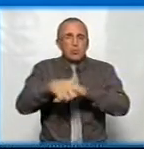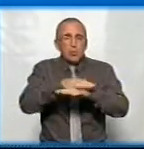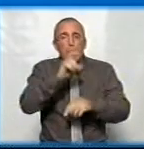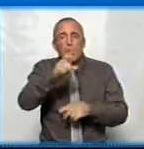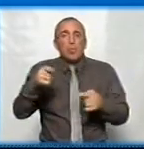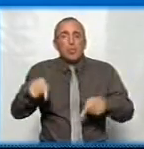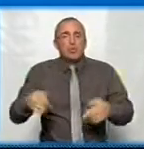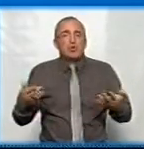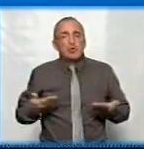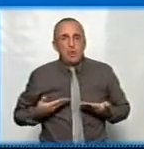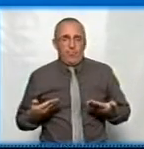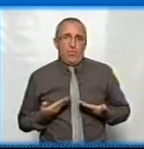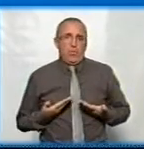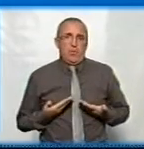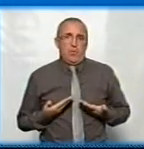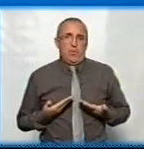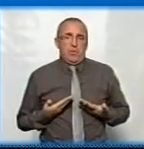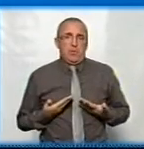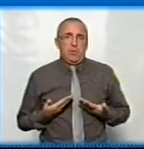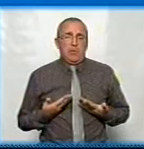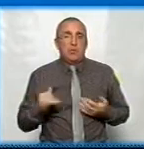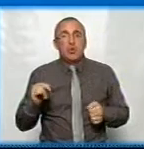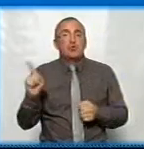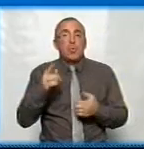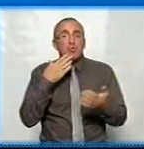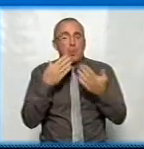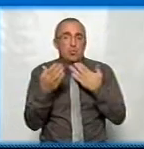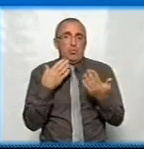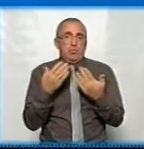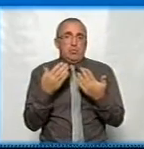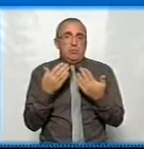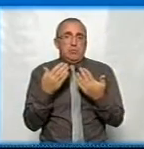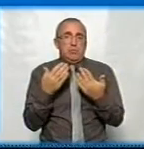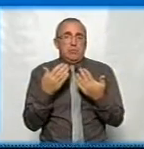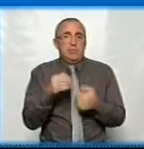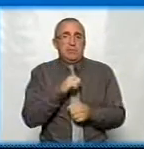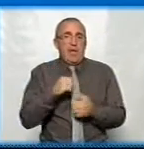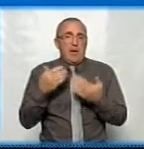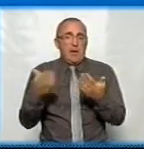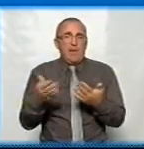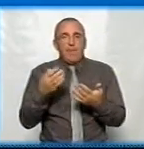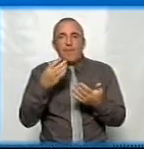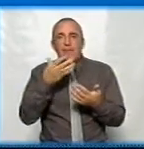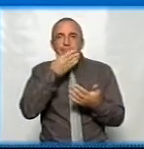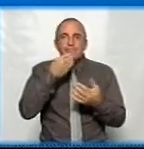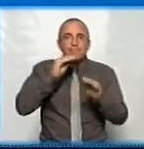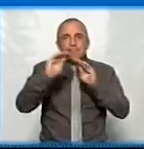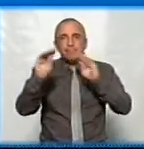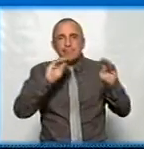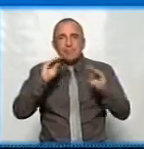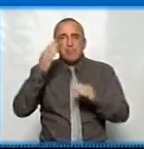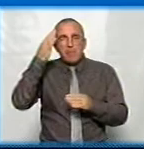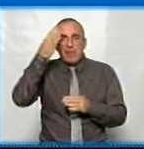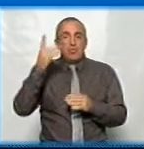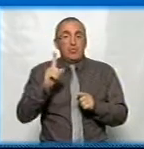людей, які тут живуть. і що стосується саме естетичних таких міркувань, то ви